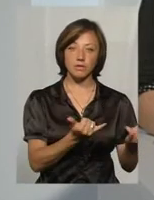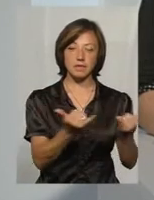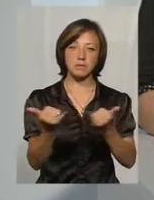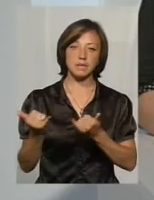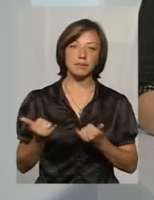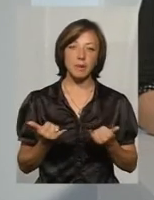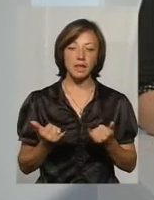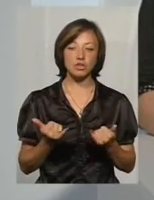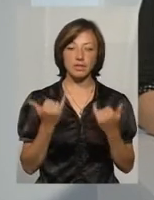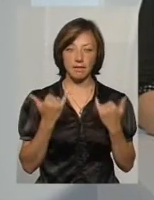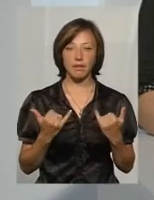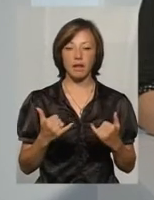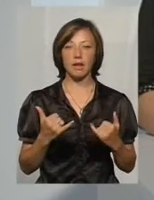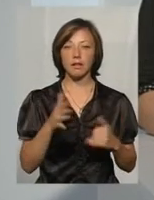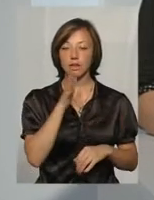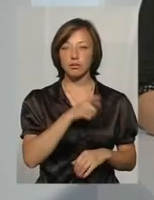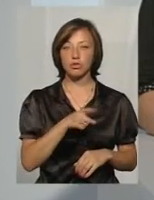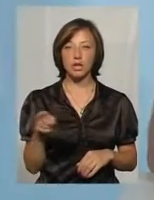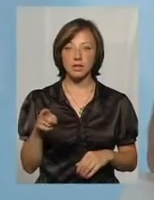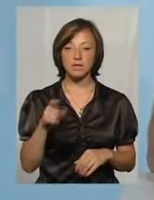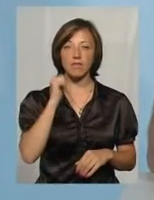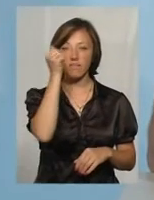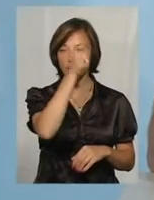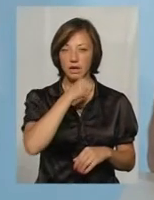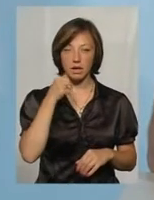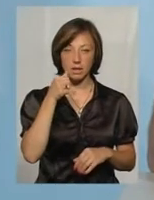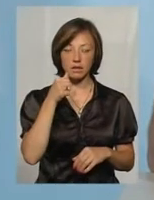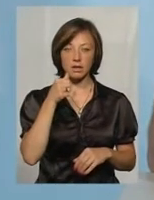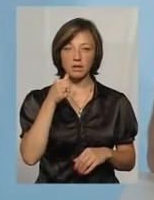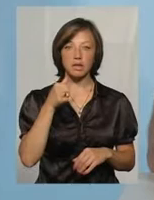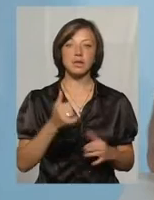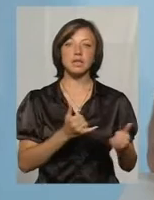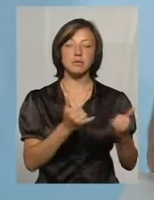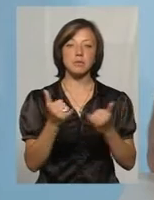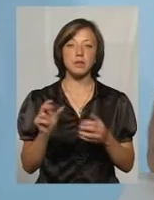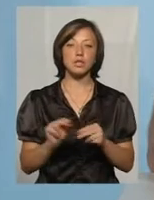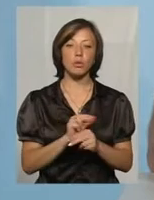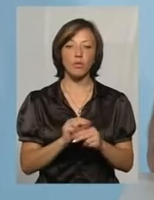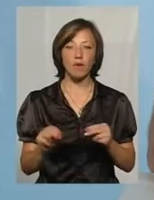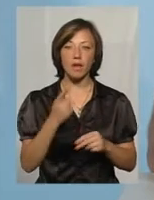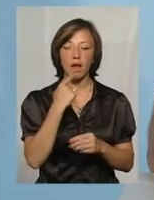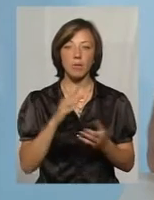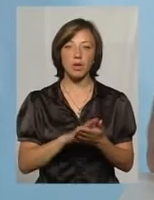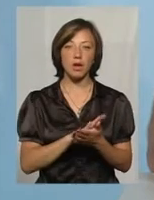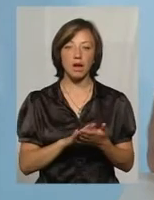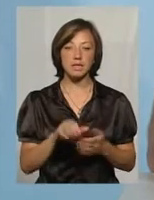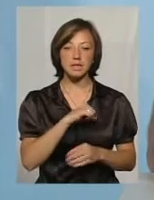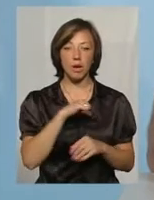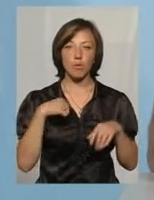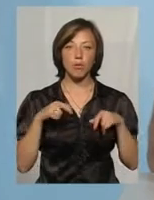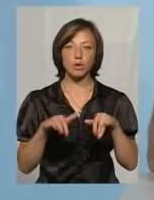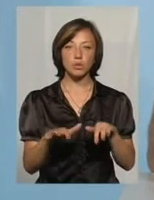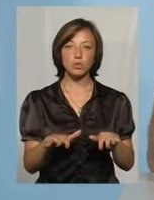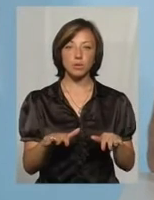на даний час в рік забезпечені лікування гемодіалізом, самої процедури